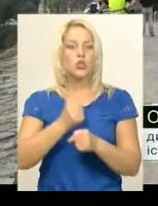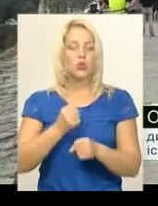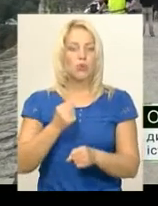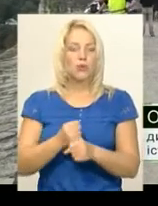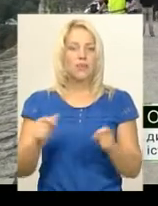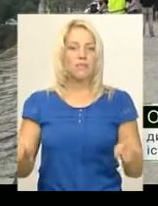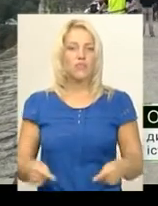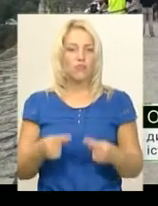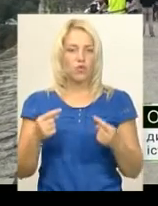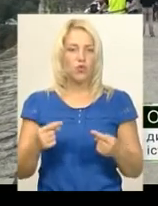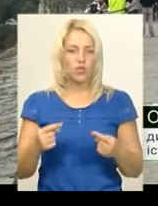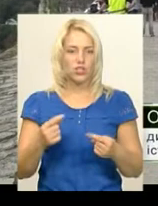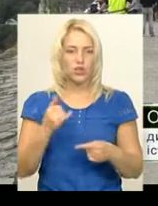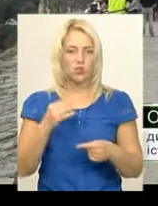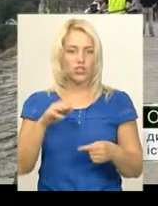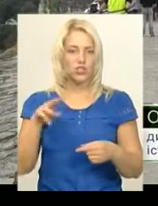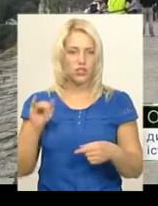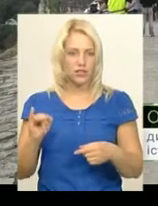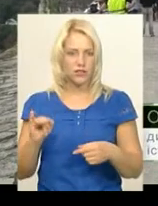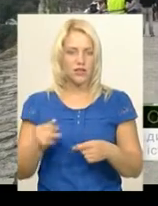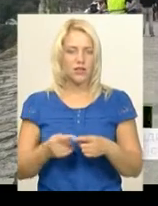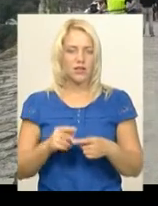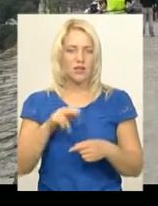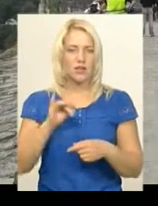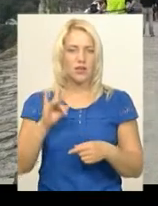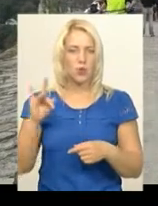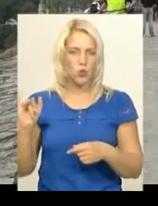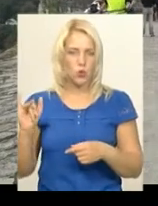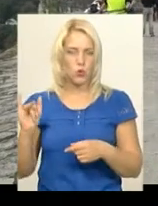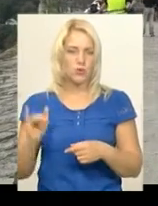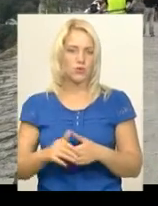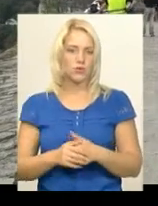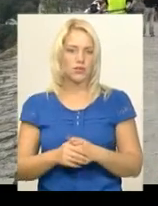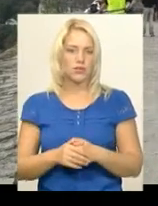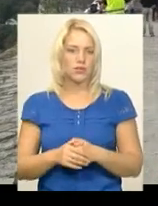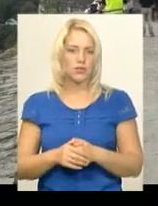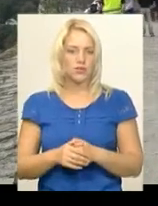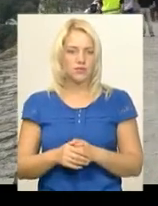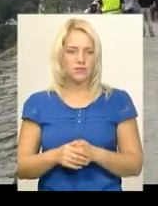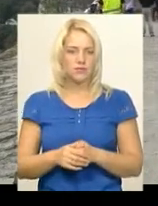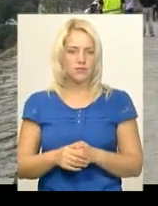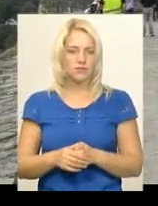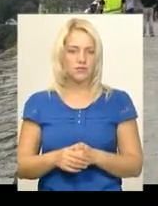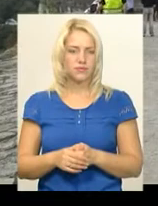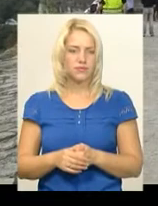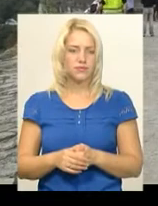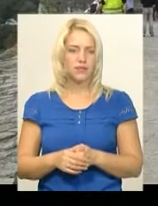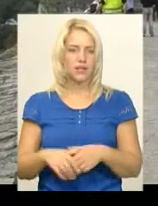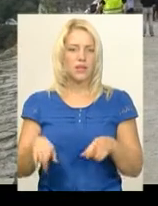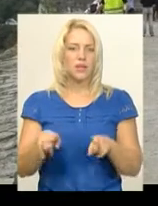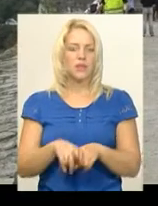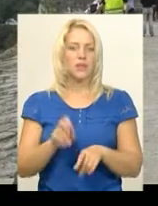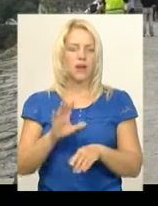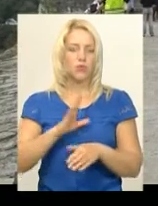відтворення учти, тобто пиру, теж таким, який він був